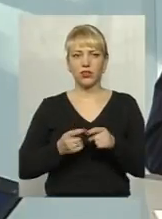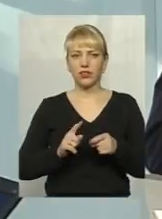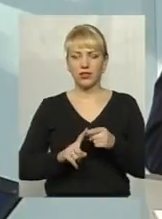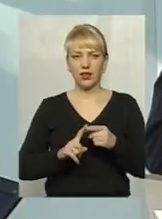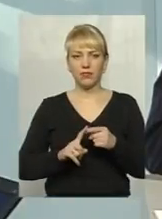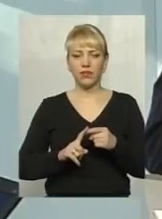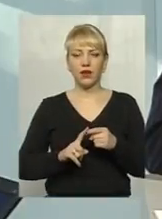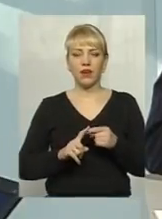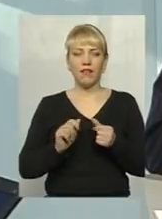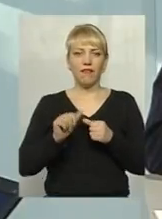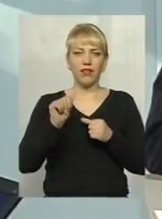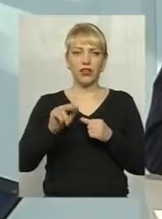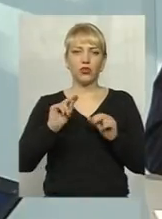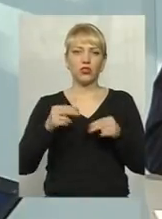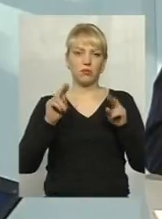виняток, аніж правило.